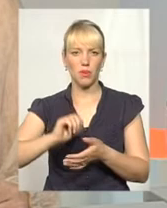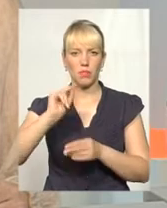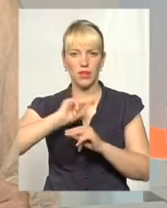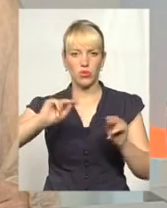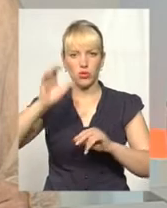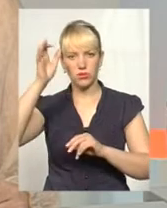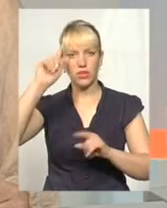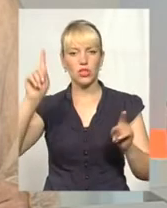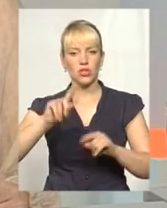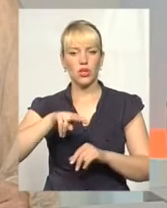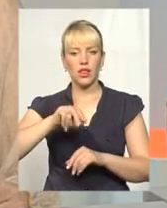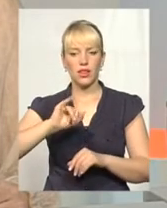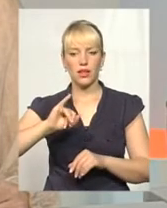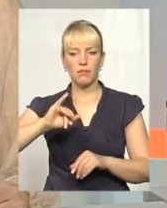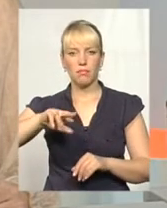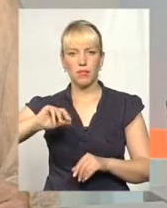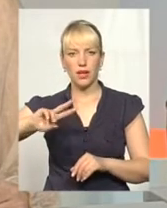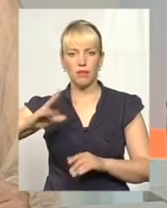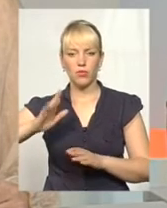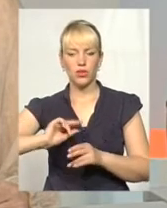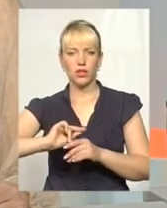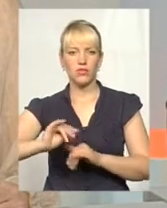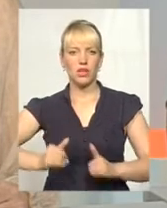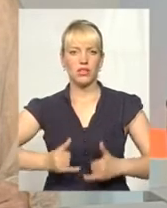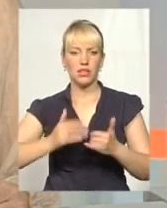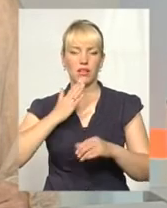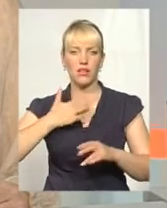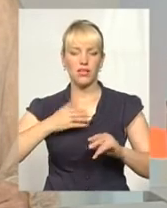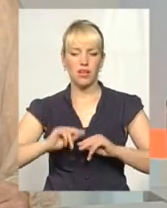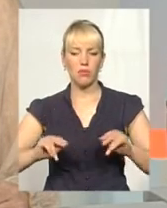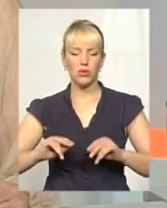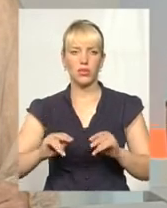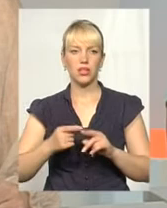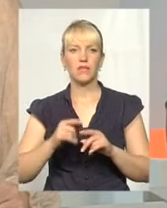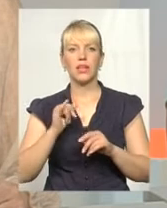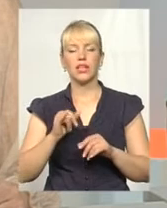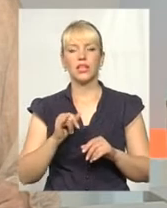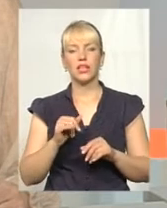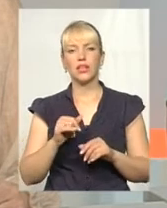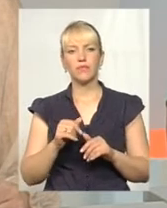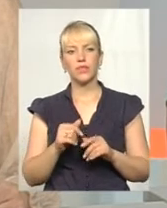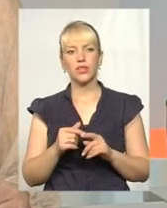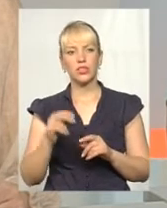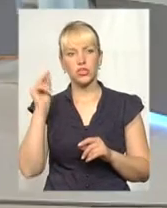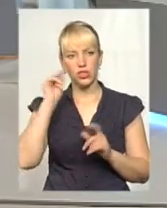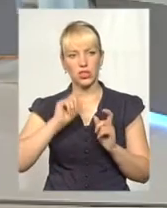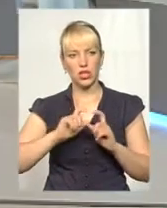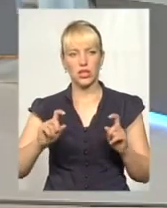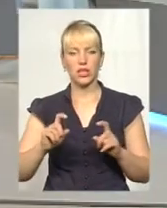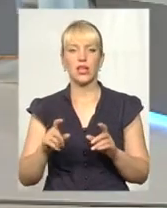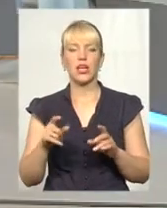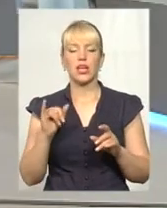про те, що в липні буде проходити навчання для наших педагогів і дошкільників, і шкільного компоненту. Саме